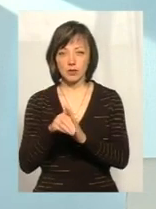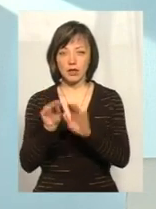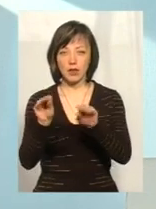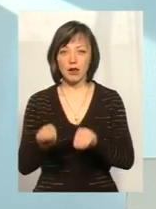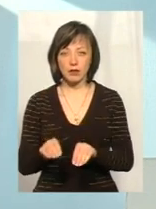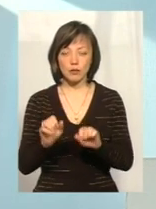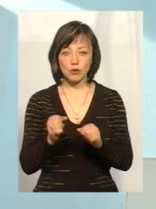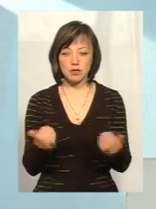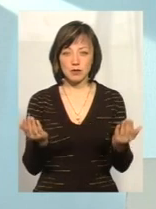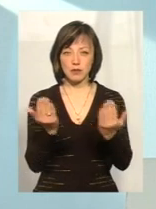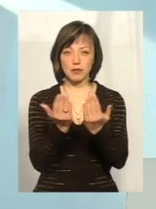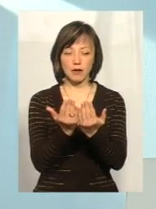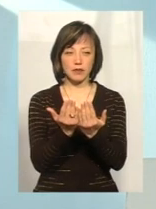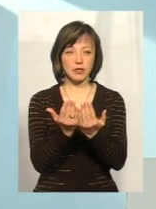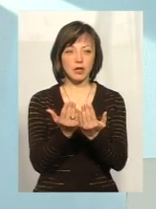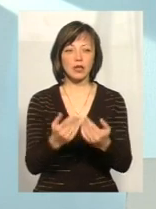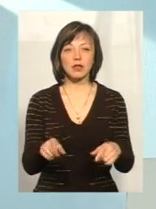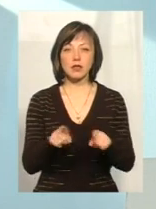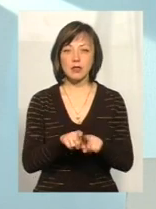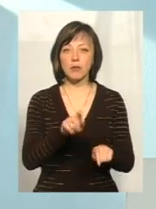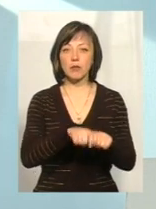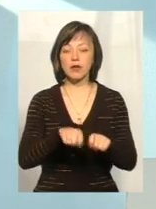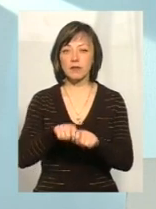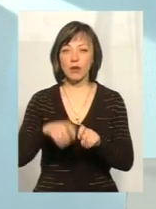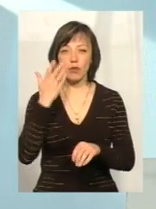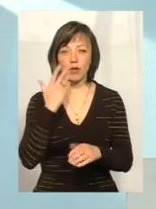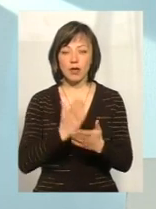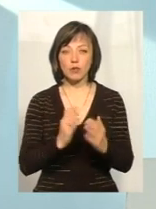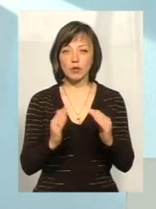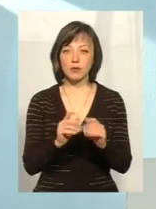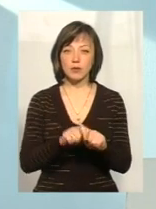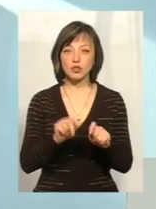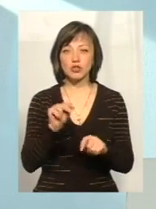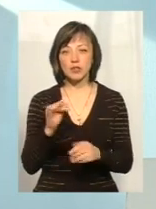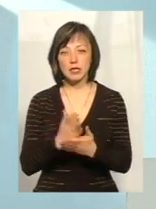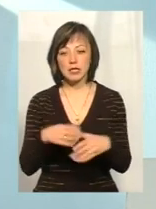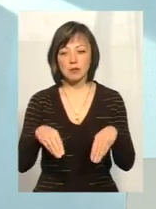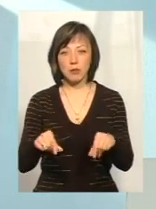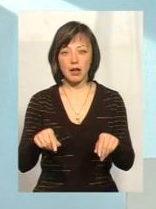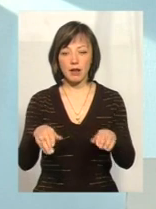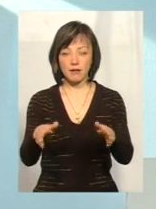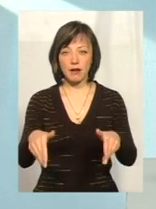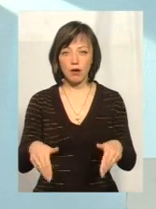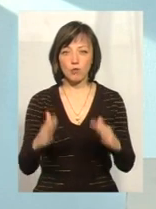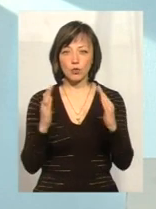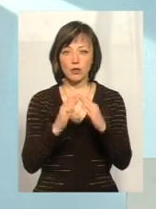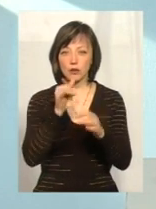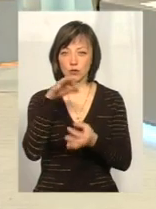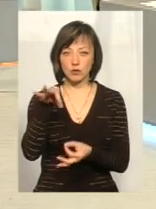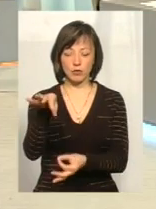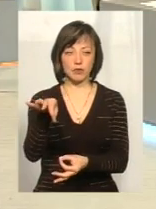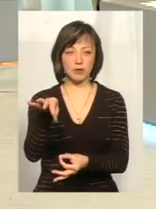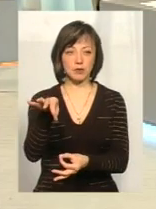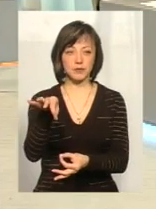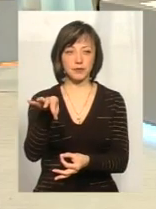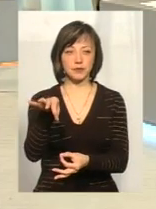ми можемо, певно, співставити. Так само перевіряється, коли є будинок, перевіряється, чи є земельна ділянка. Тому що будинок, він не може висіти в